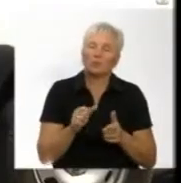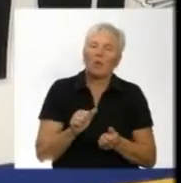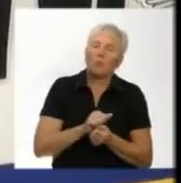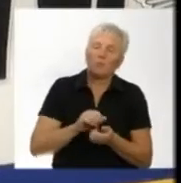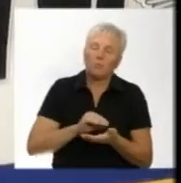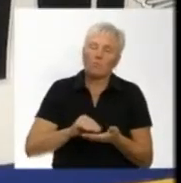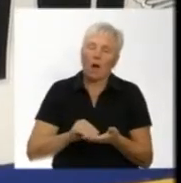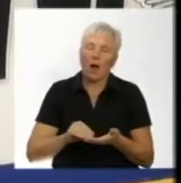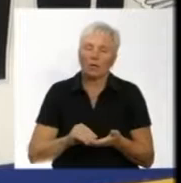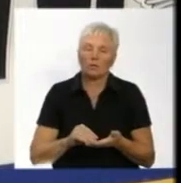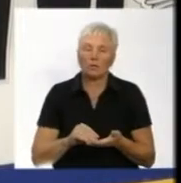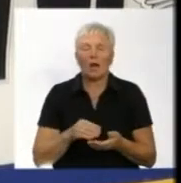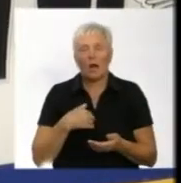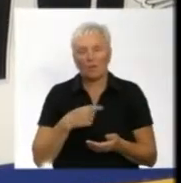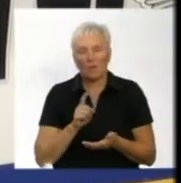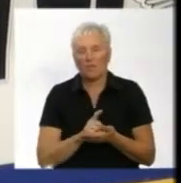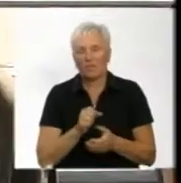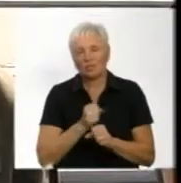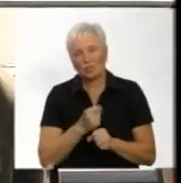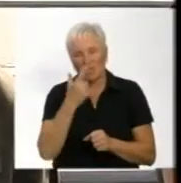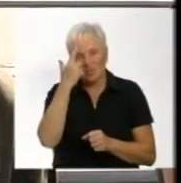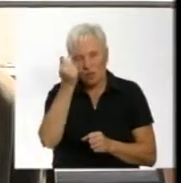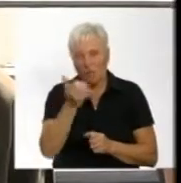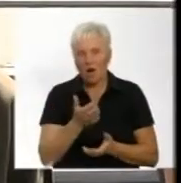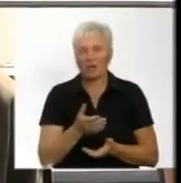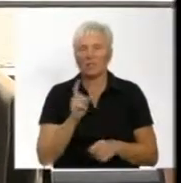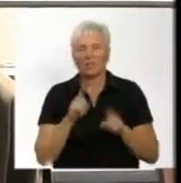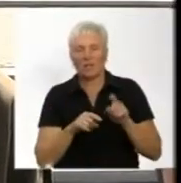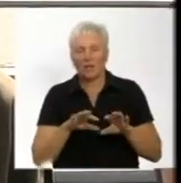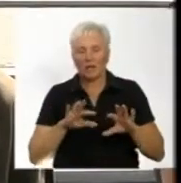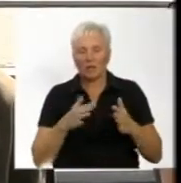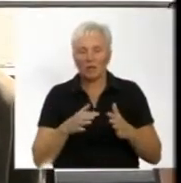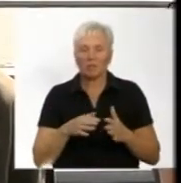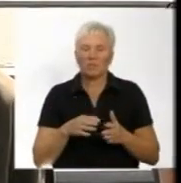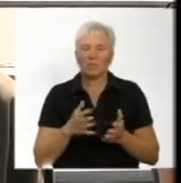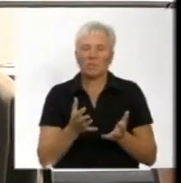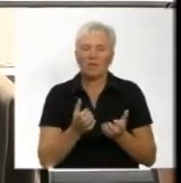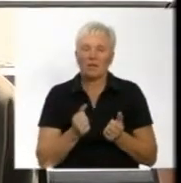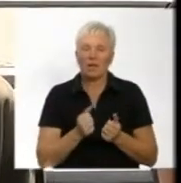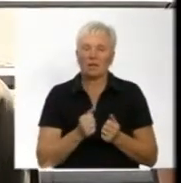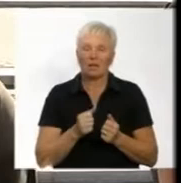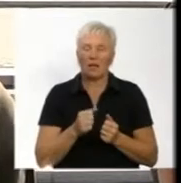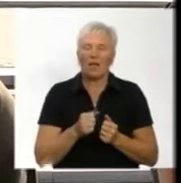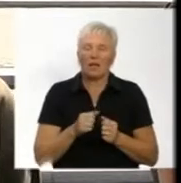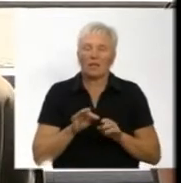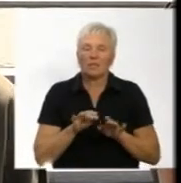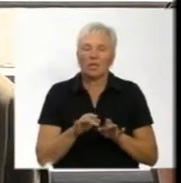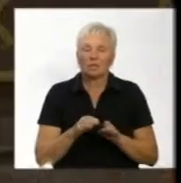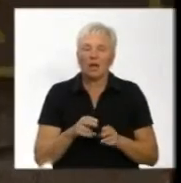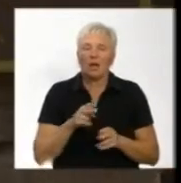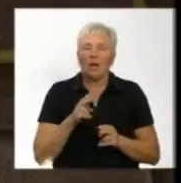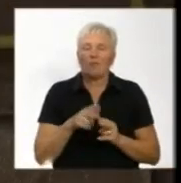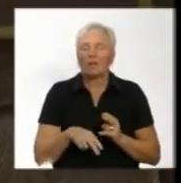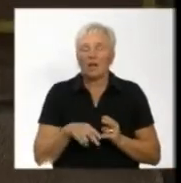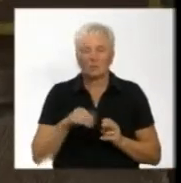скажімо так. Маємо право зробити зауваження, в деяких випадках застосувати спеціальні засоби, в крайніх випадках це вже вогнепальне зброю.